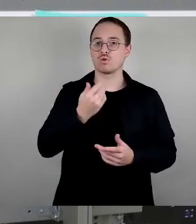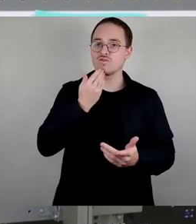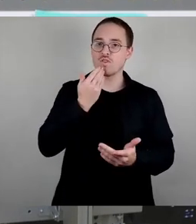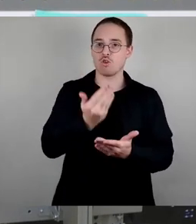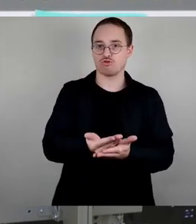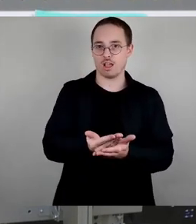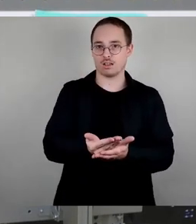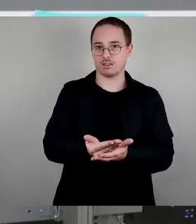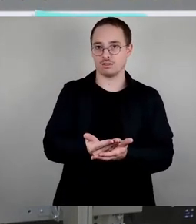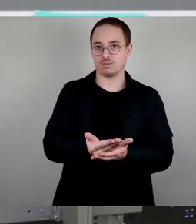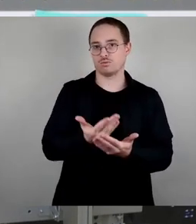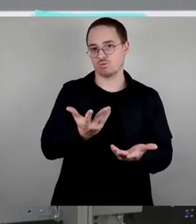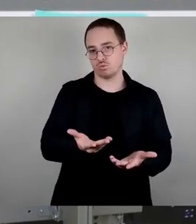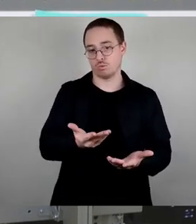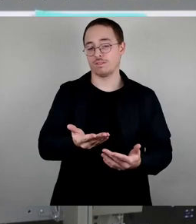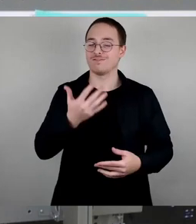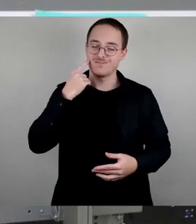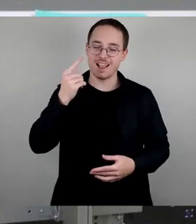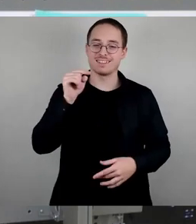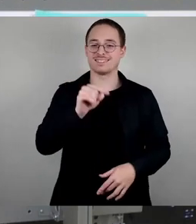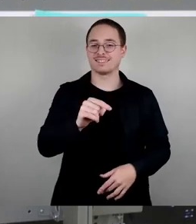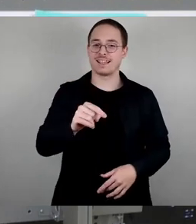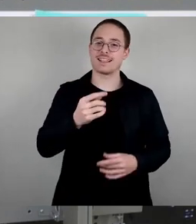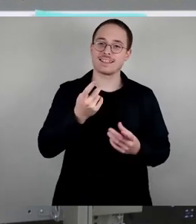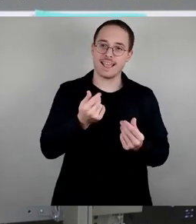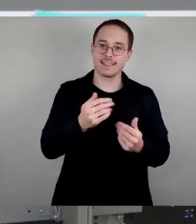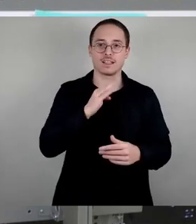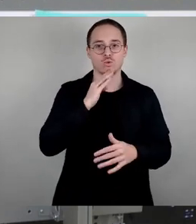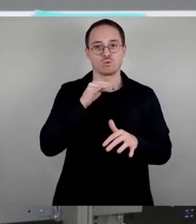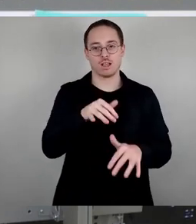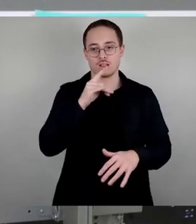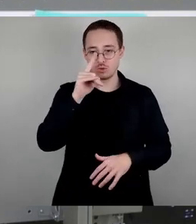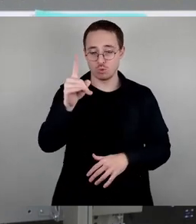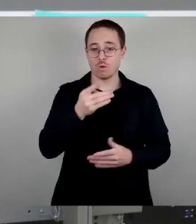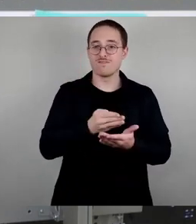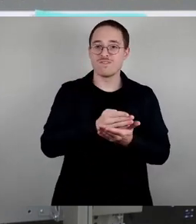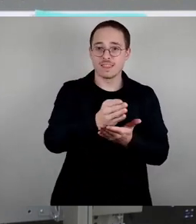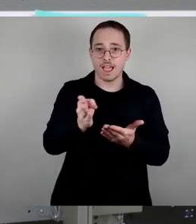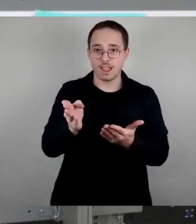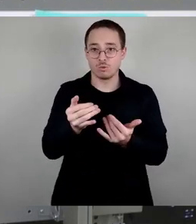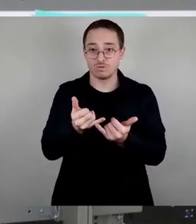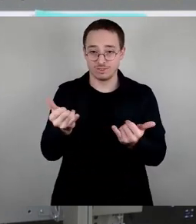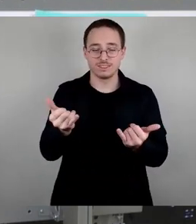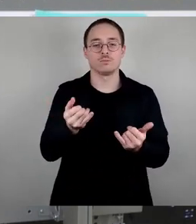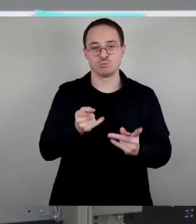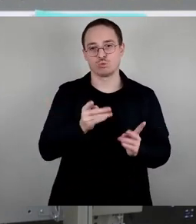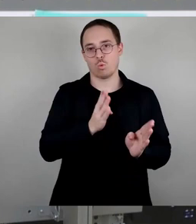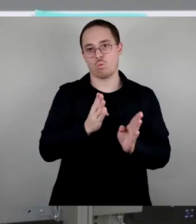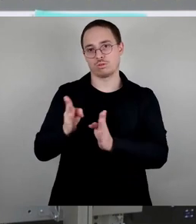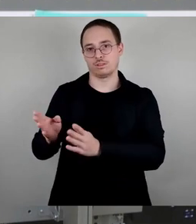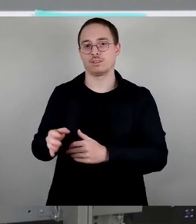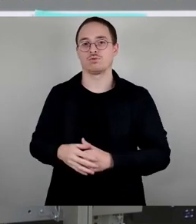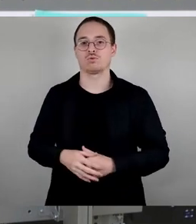ordentlich verteilt werden. Grundsätzlich werden wir natürlich weiterhin für den Erhalt des Elbermaro und des Freibades Luftbad